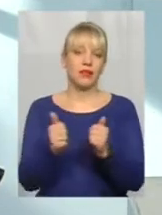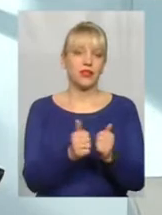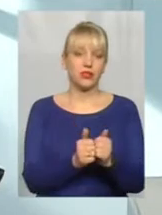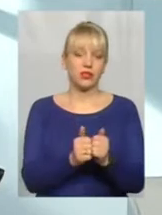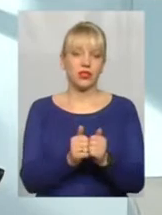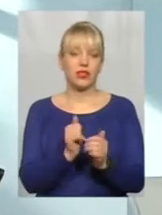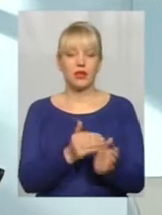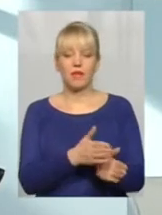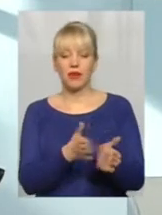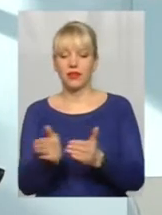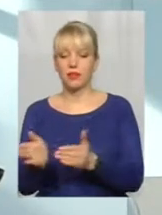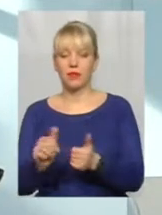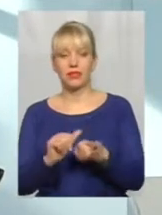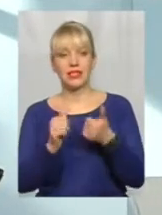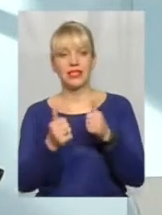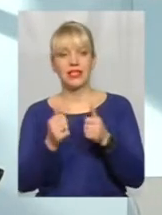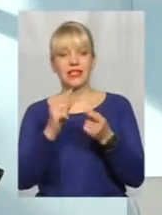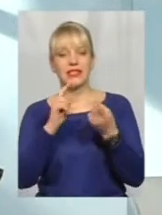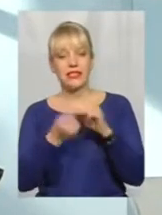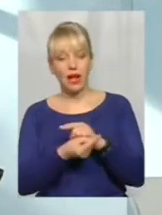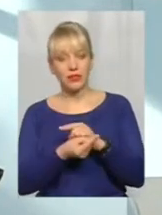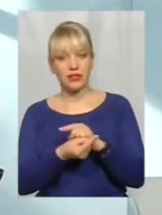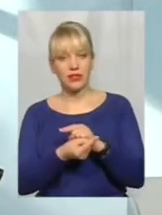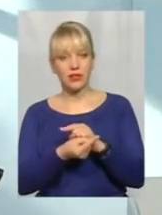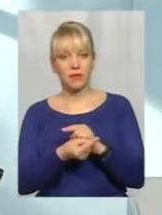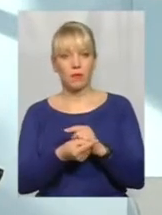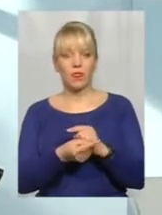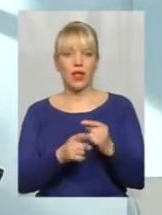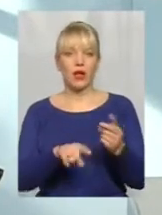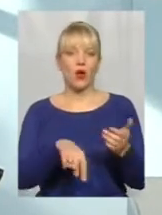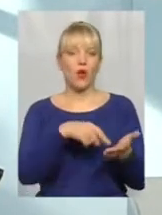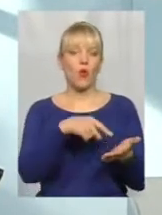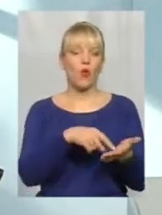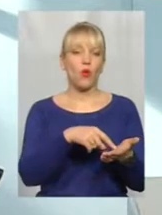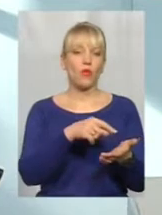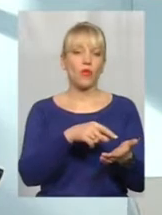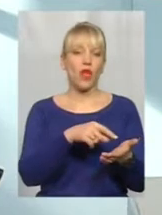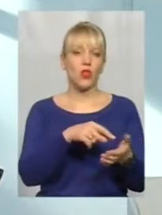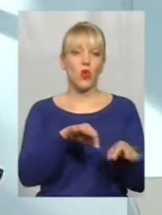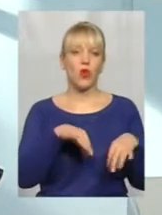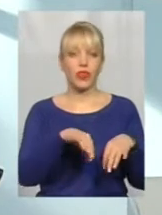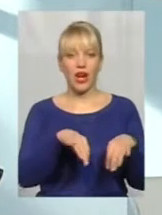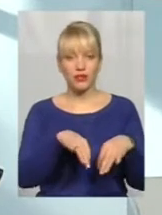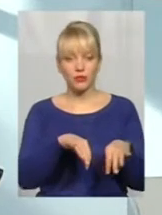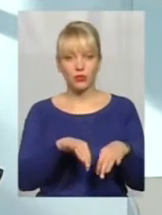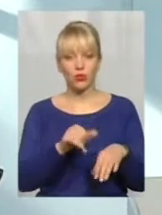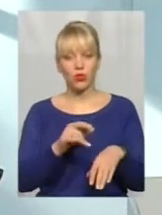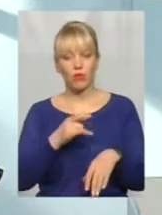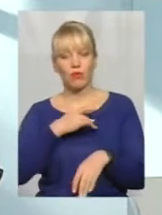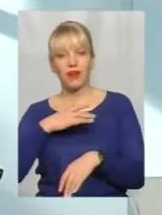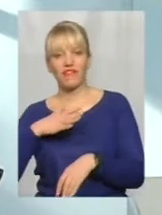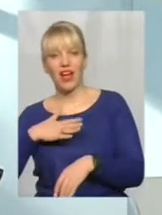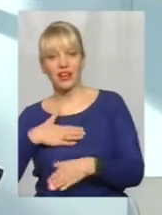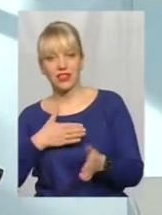перенаправити, замість, наприклад, комунального транспорту в приватний